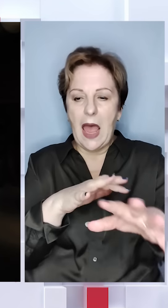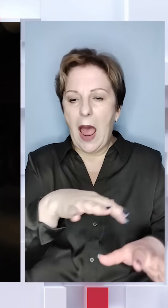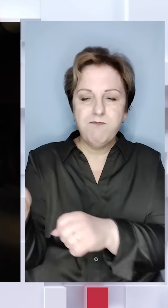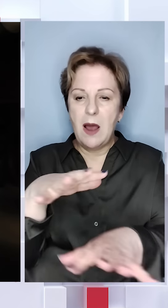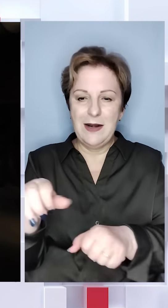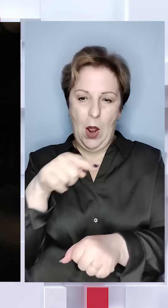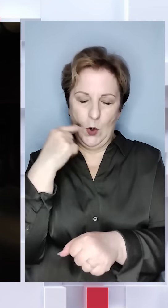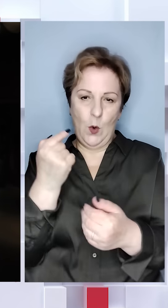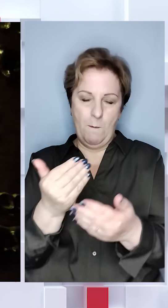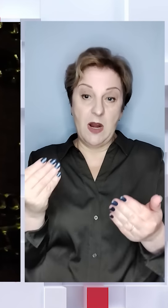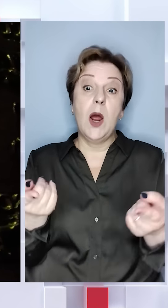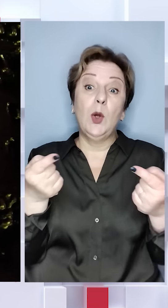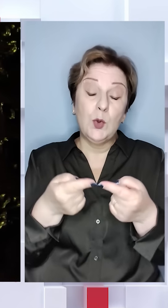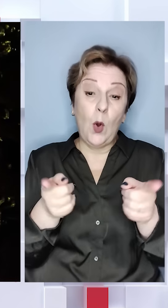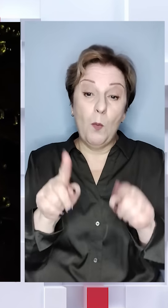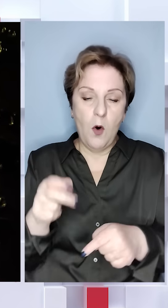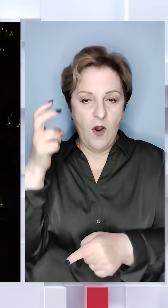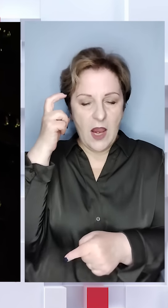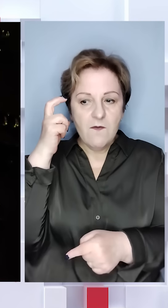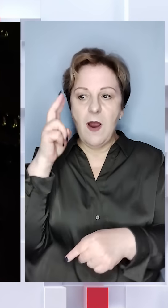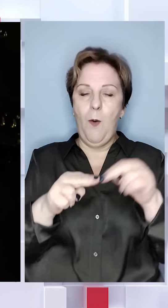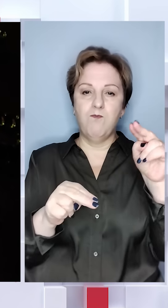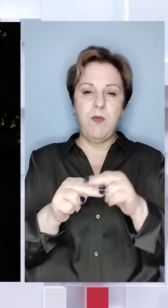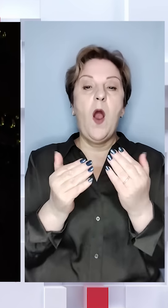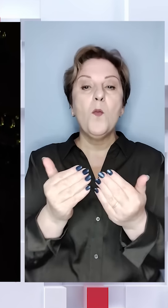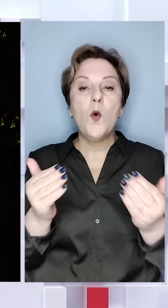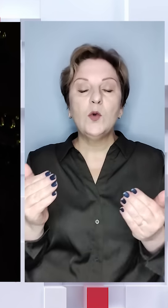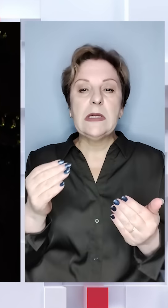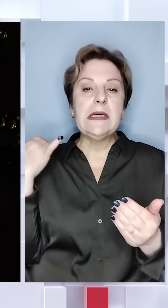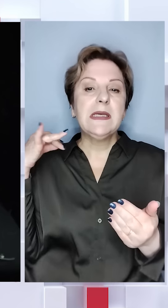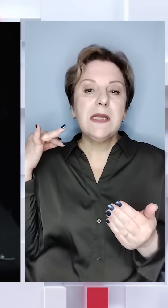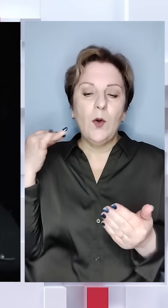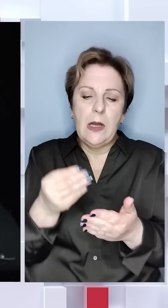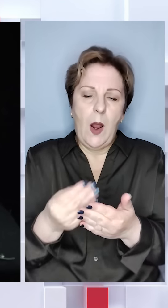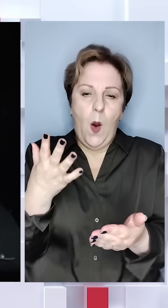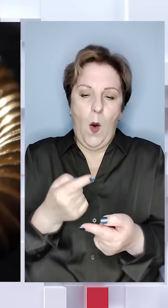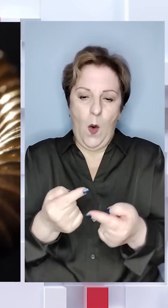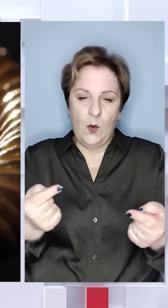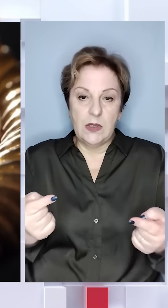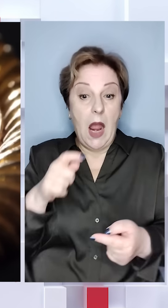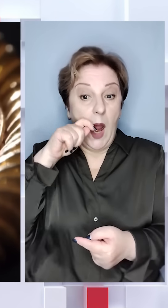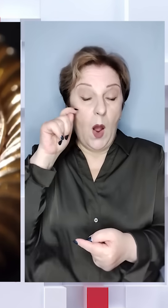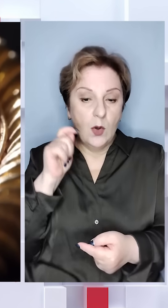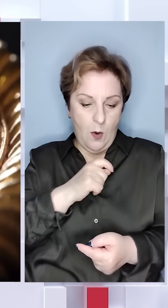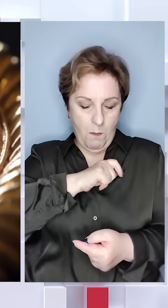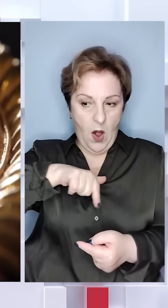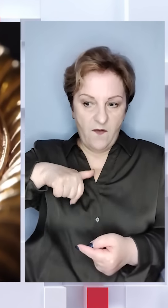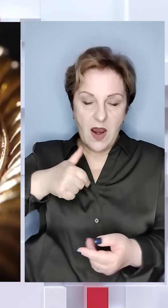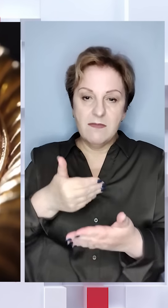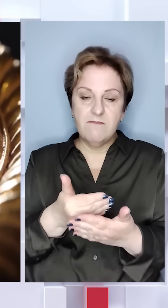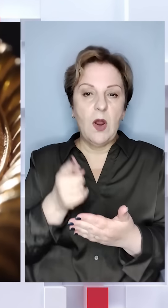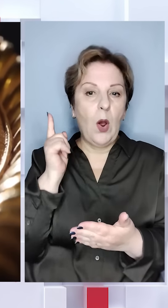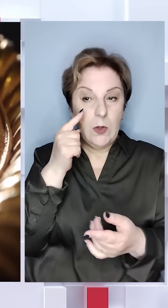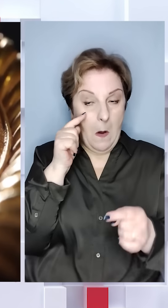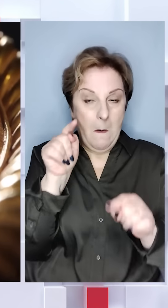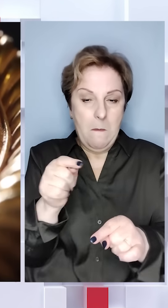до російських музеїв. Саме тому в Києві і побудували музей історичних коштовностей. На українську пектораль, скажімо,